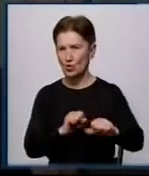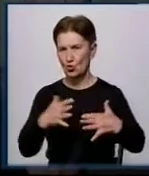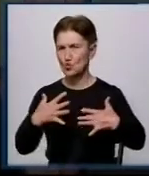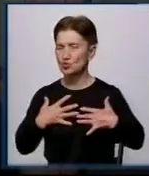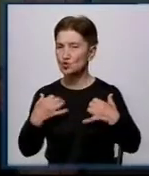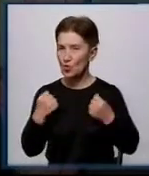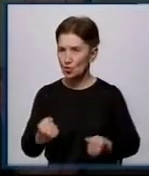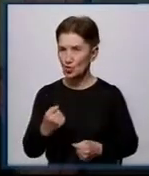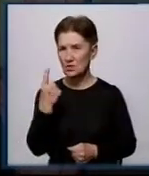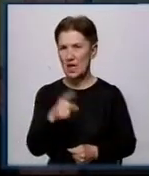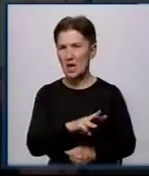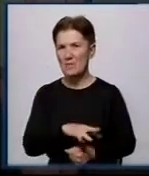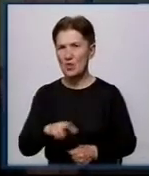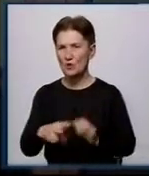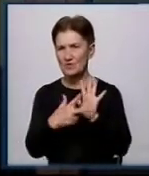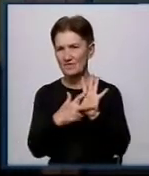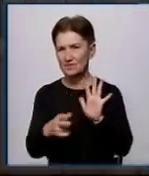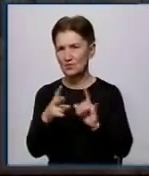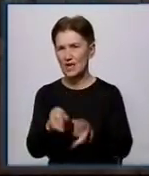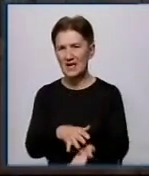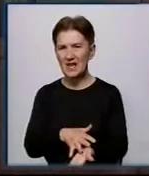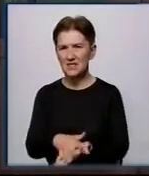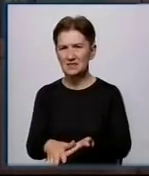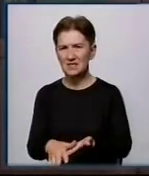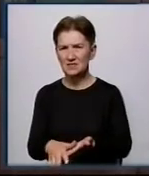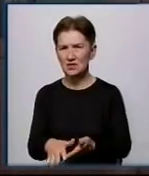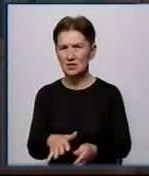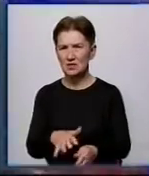і 1 мільйон 800 – ще на реалізацію програми озеленення.